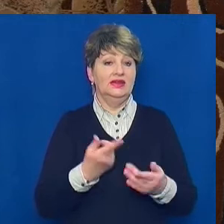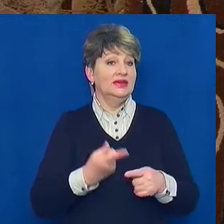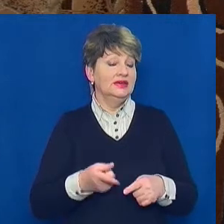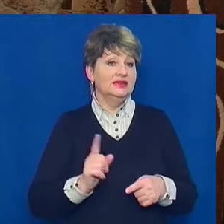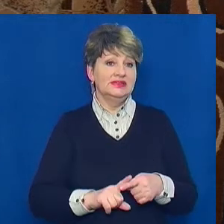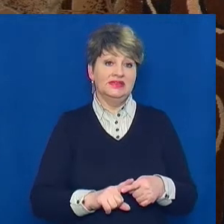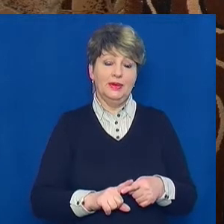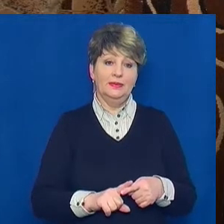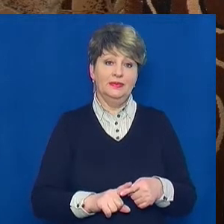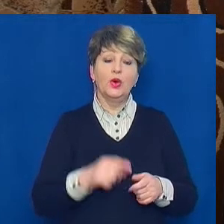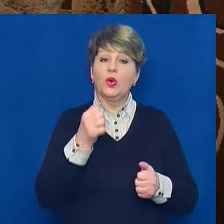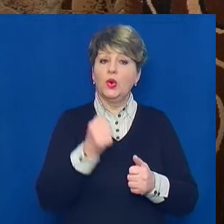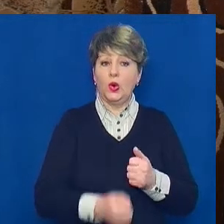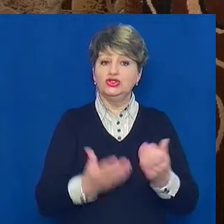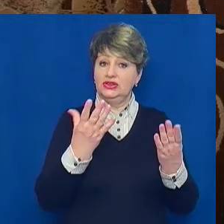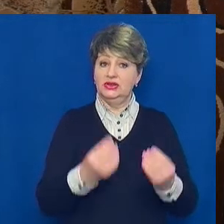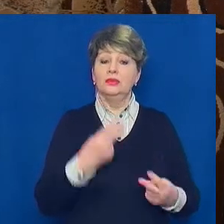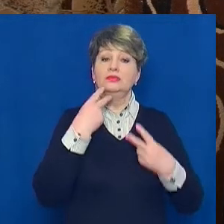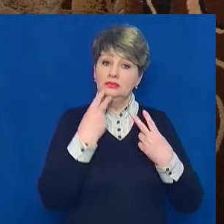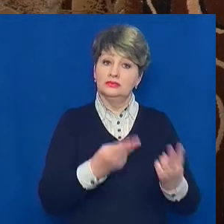кожен день дивимося.